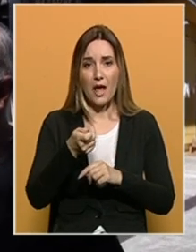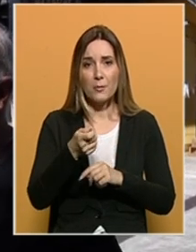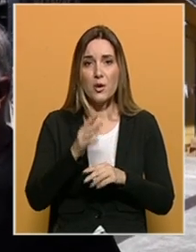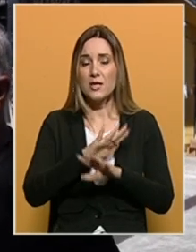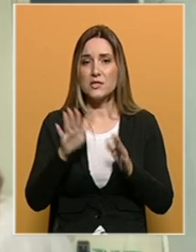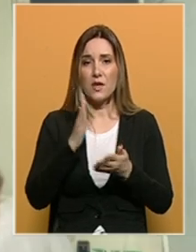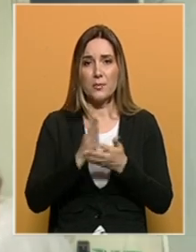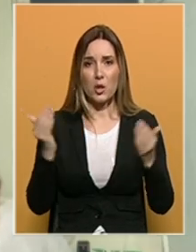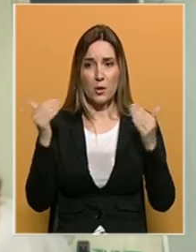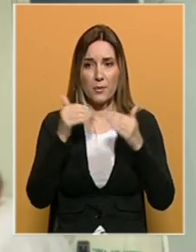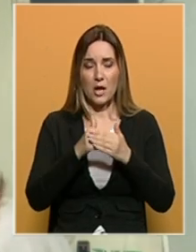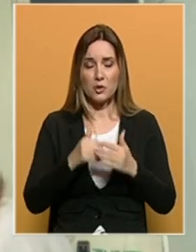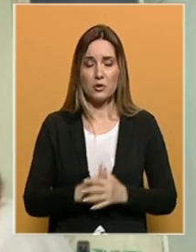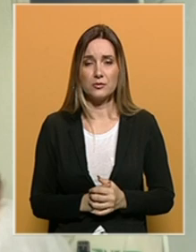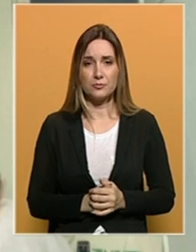bilo mračno.